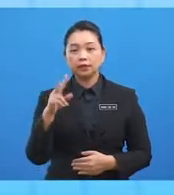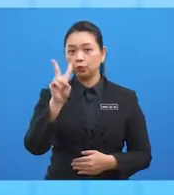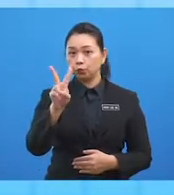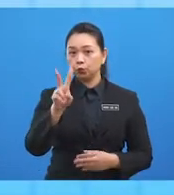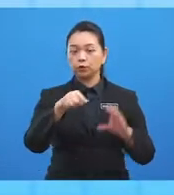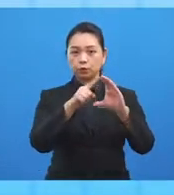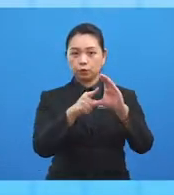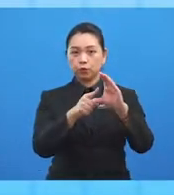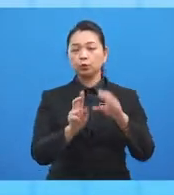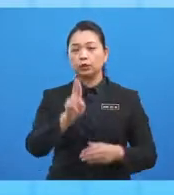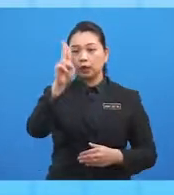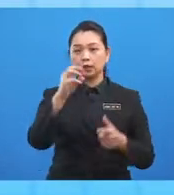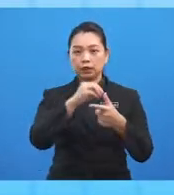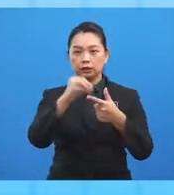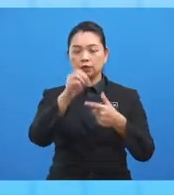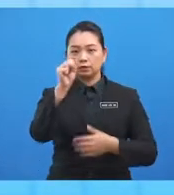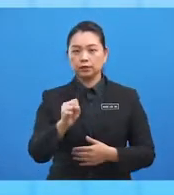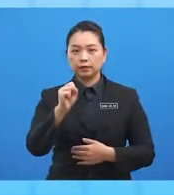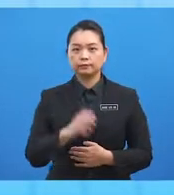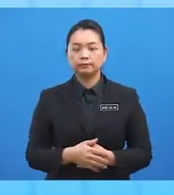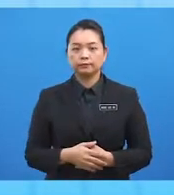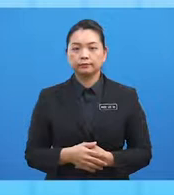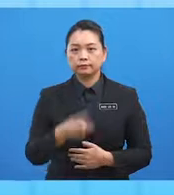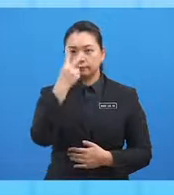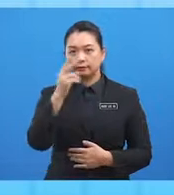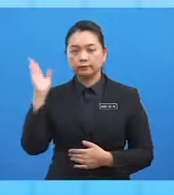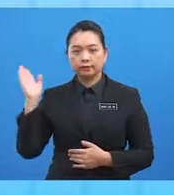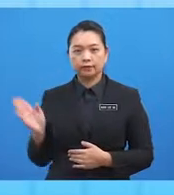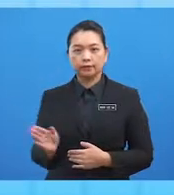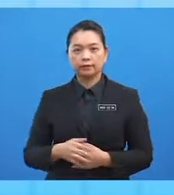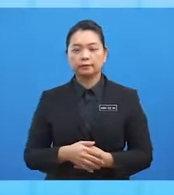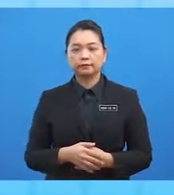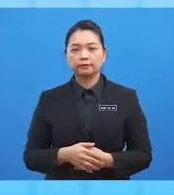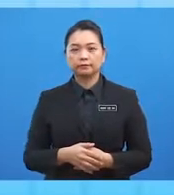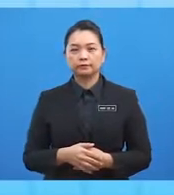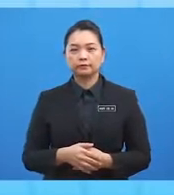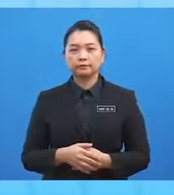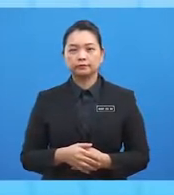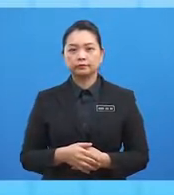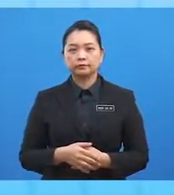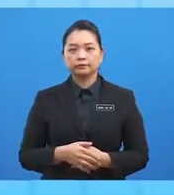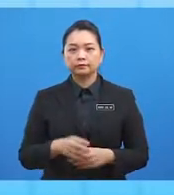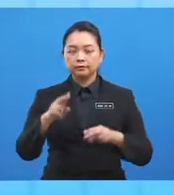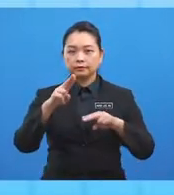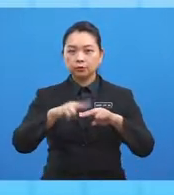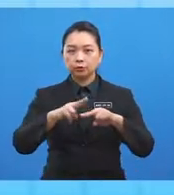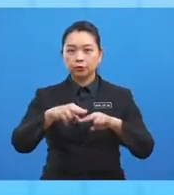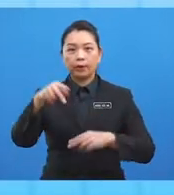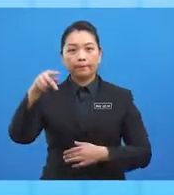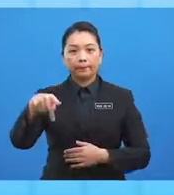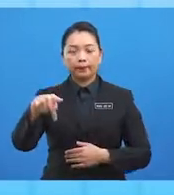utara atau selatan. perhatikan paparan. Kedudukan latitude P ialah